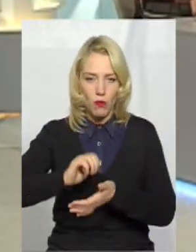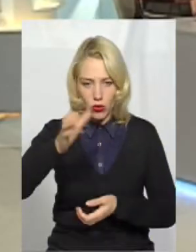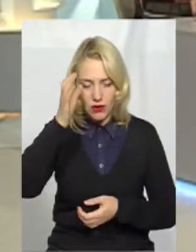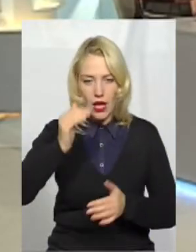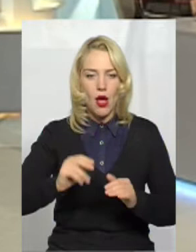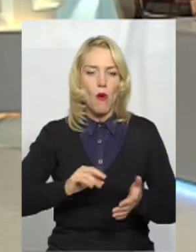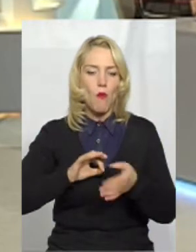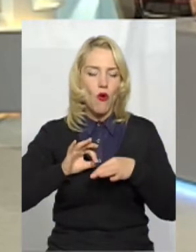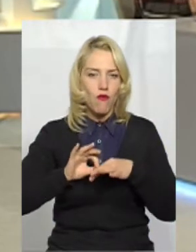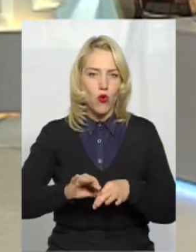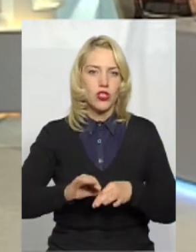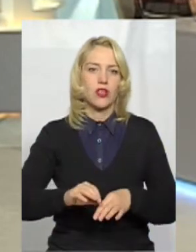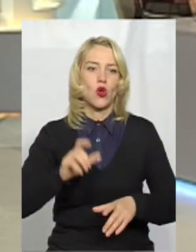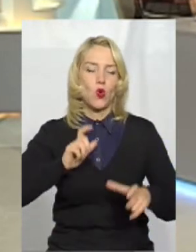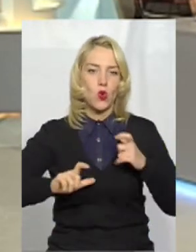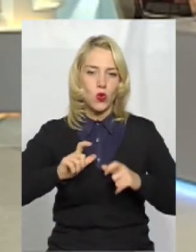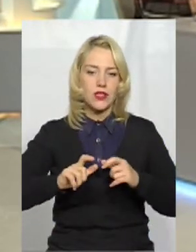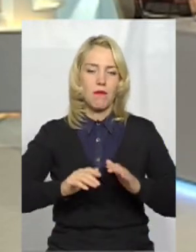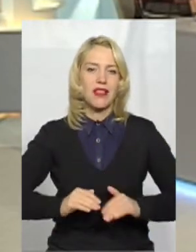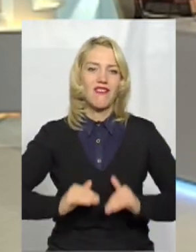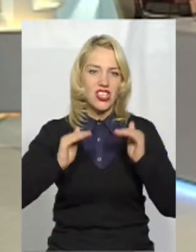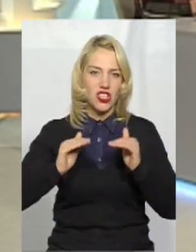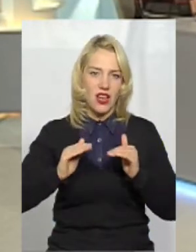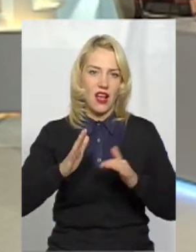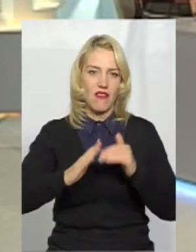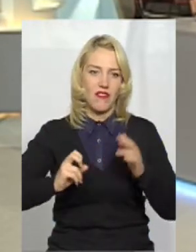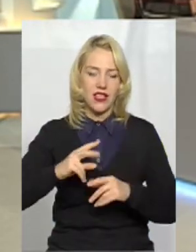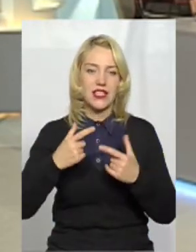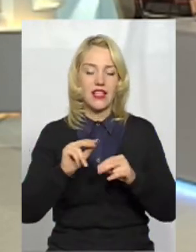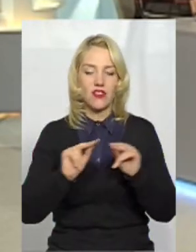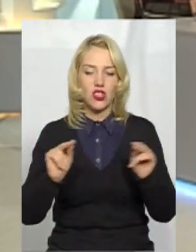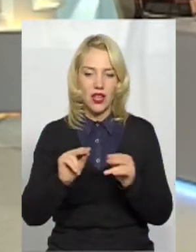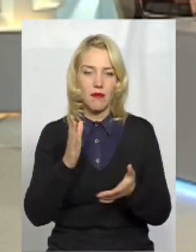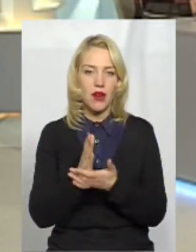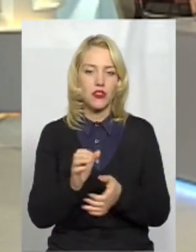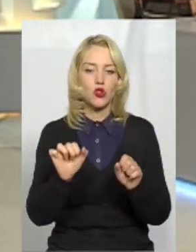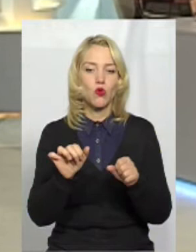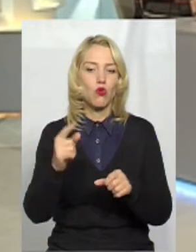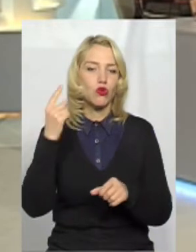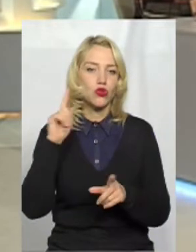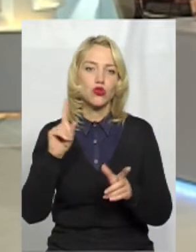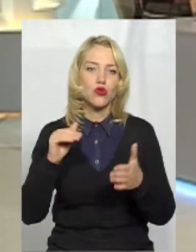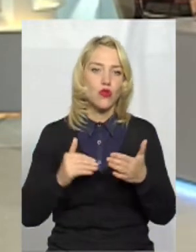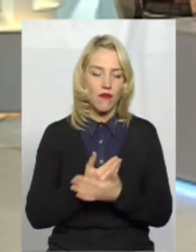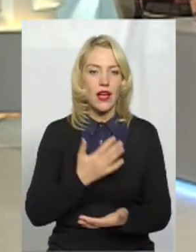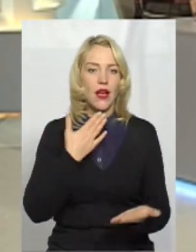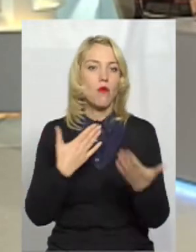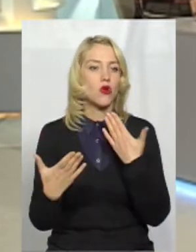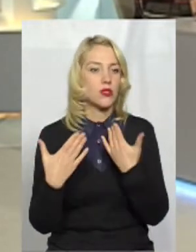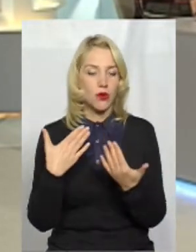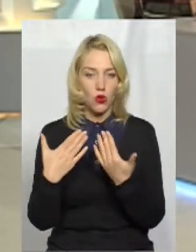підвищення кваліфікації, де вчителі мають змогу почути щось нове, поспілкуватися,